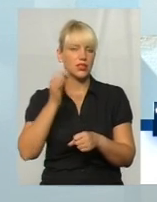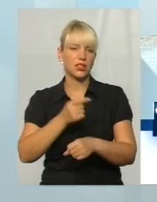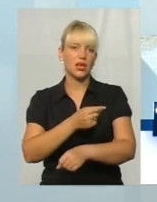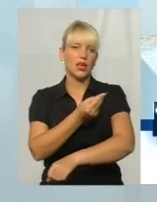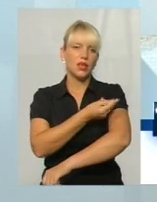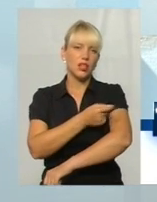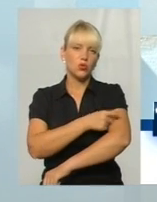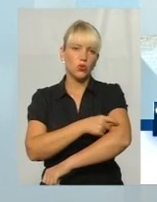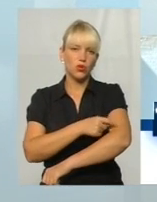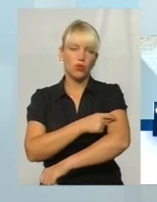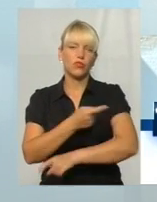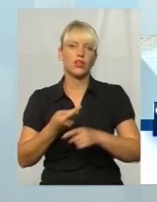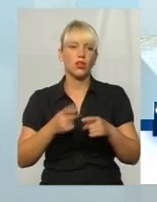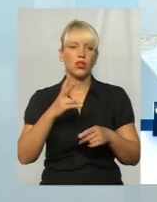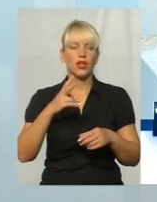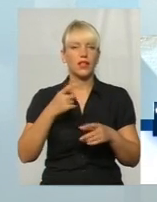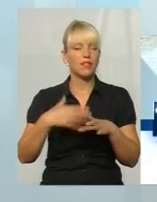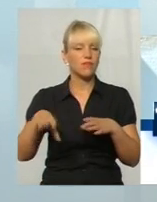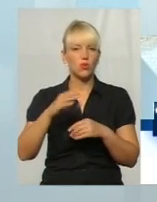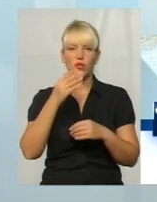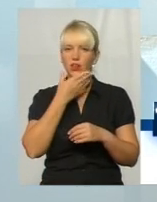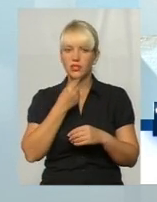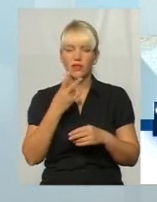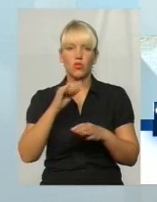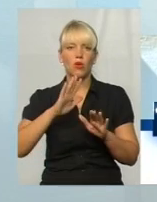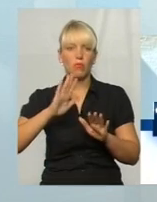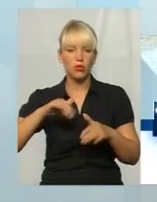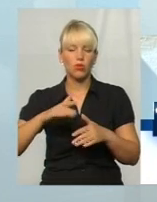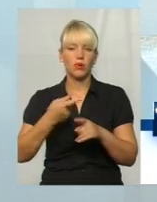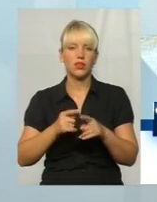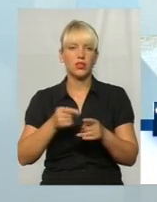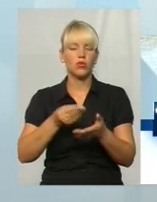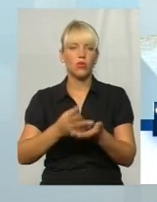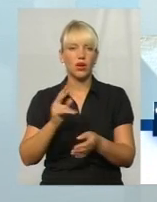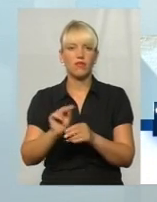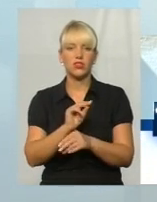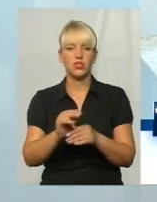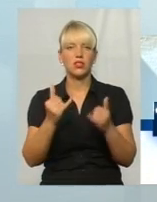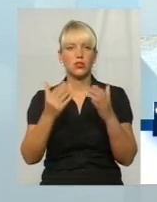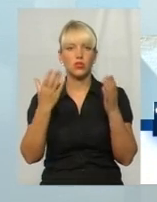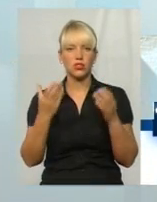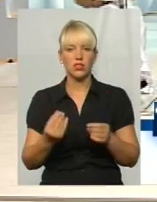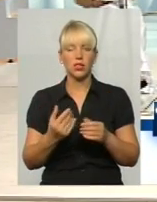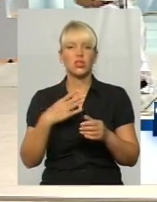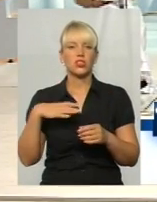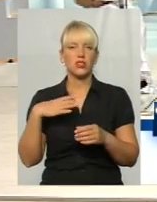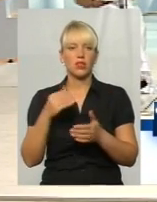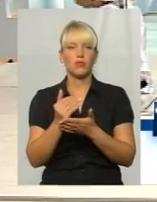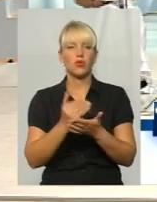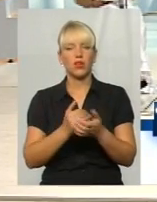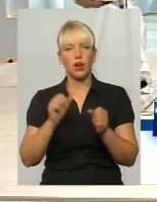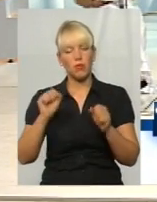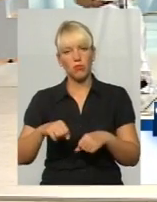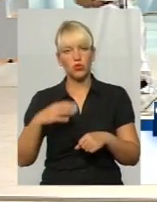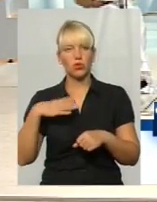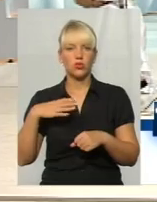дуже красиво, але потім це дуже дорого в ліченні. І на сьогоднішній день чекати програму, можна додатися, можна ж її